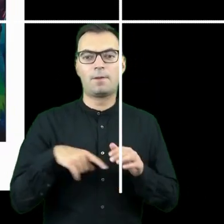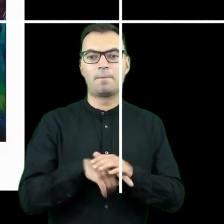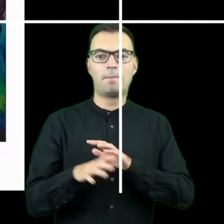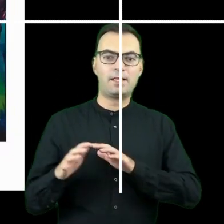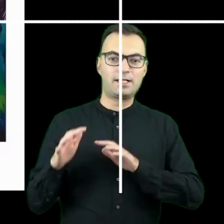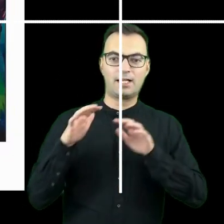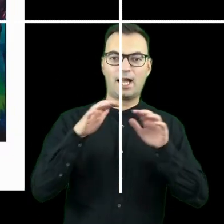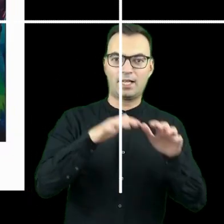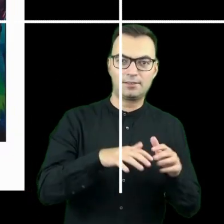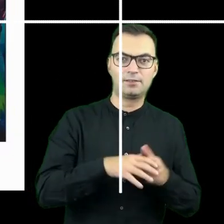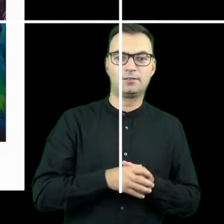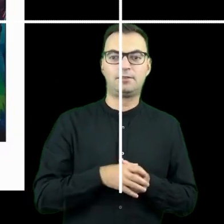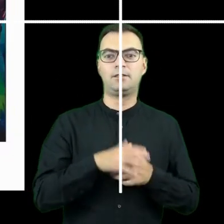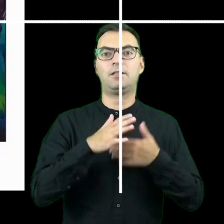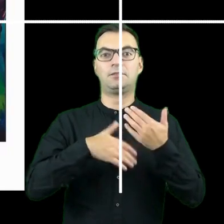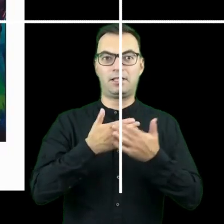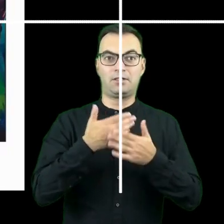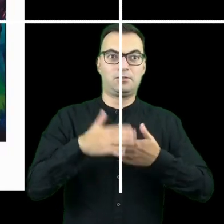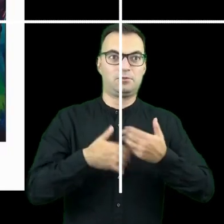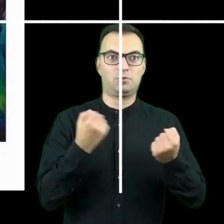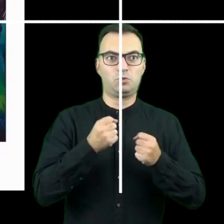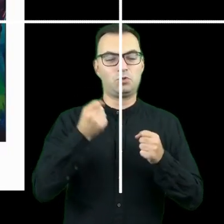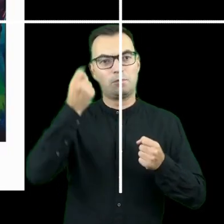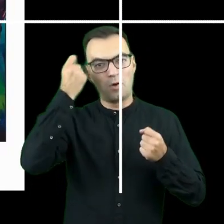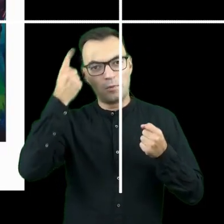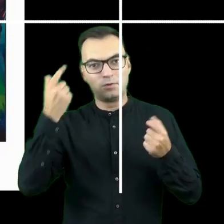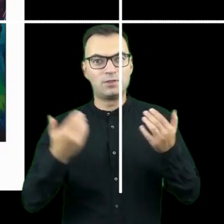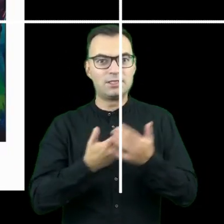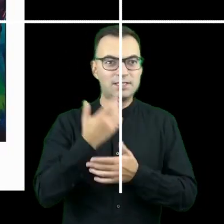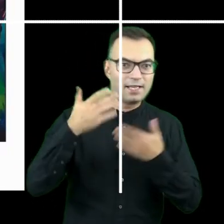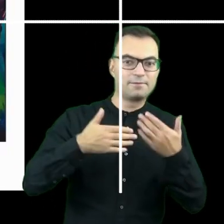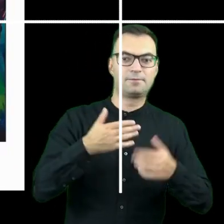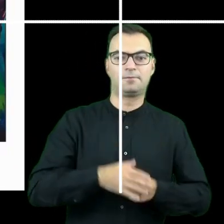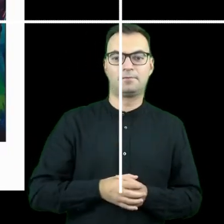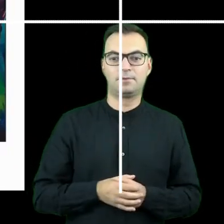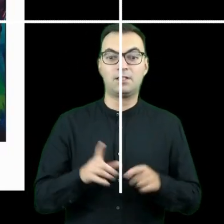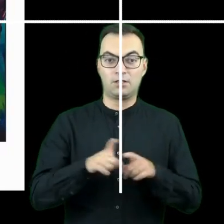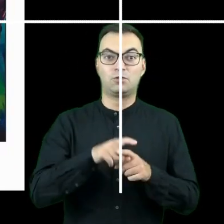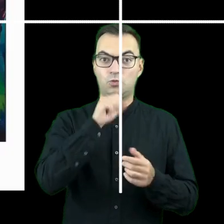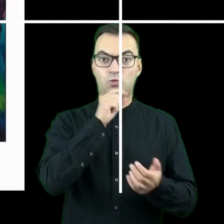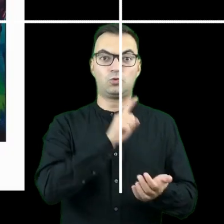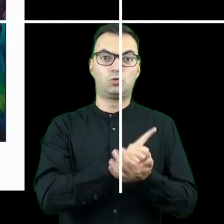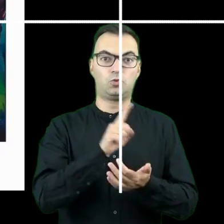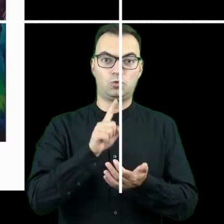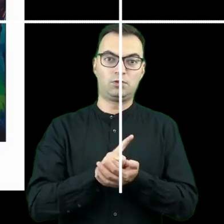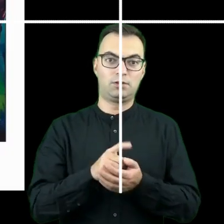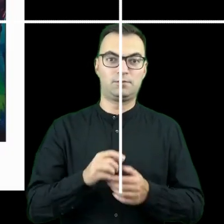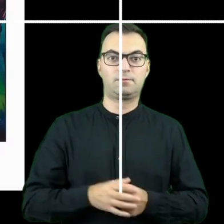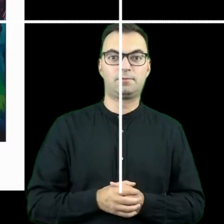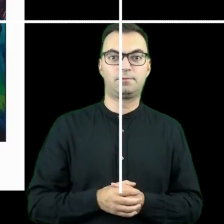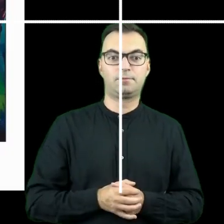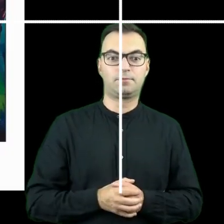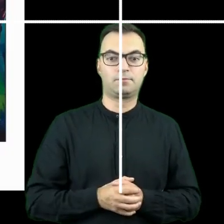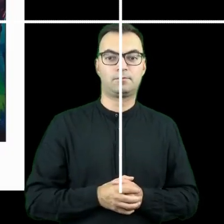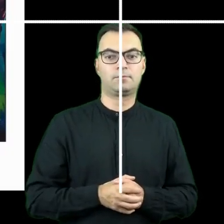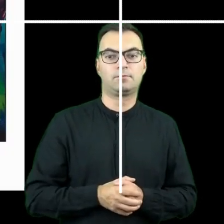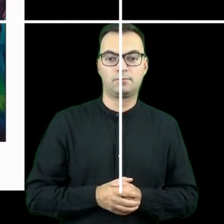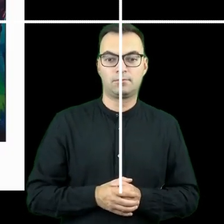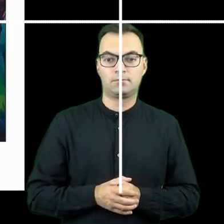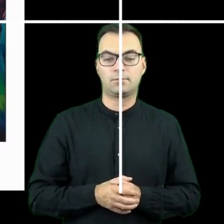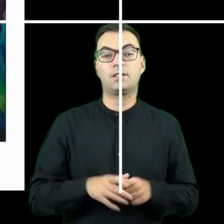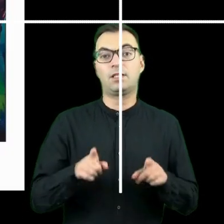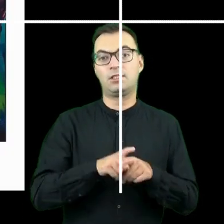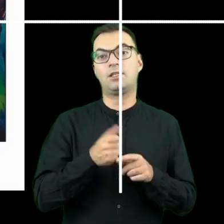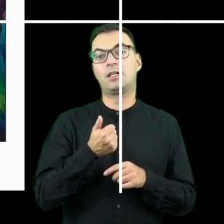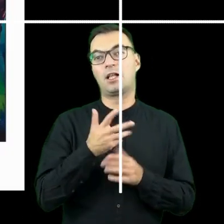migranckich, co się połączyło przez stworzenie dużej inicjatyw, które okazały się dużym sukcesem i bardzo atrakcyjnym rozwiązaniem, ale też pokażę kilka